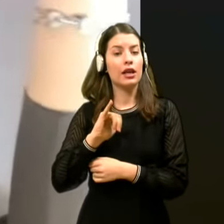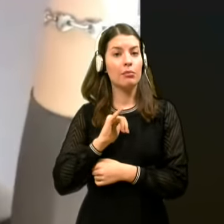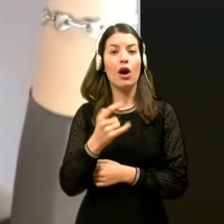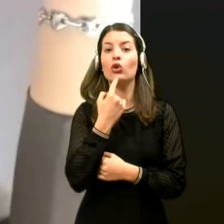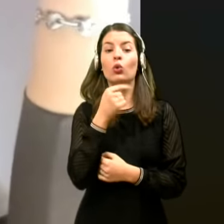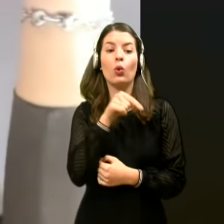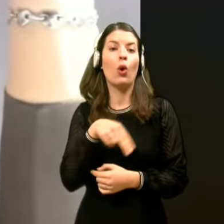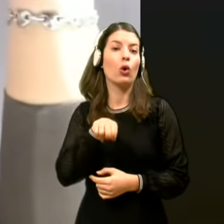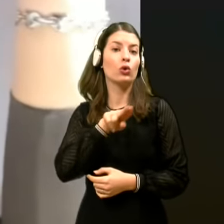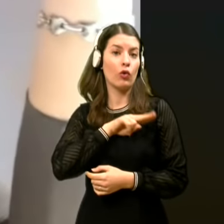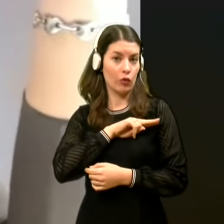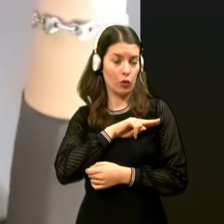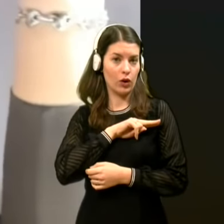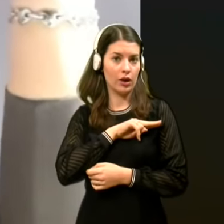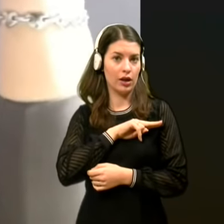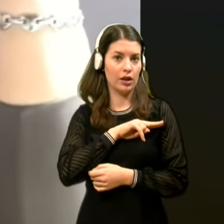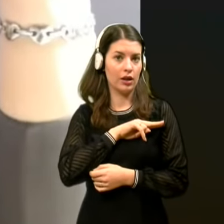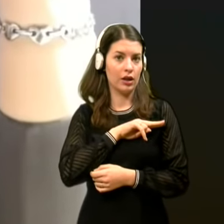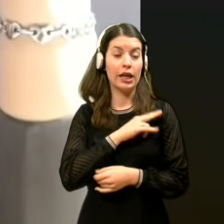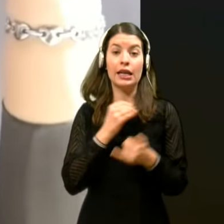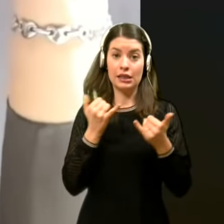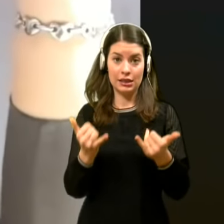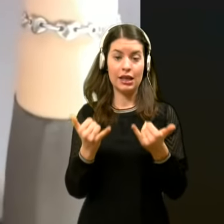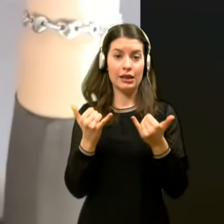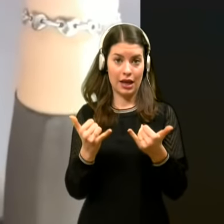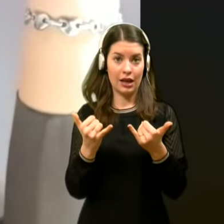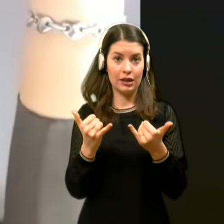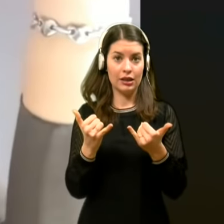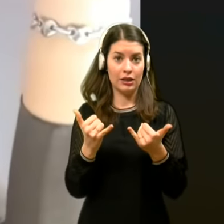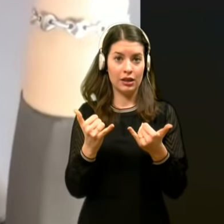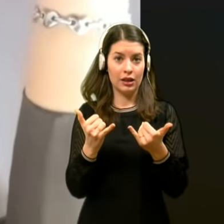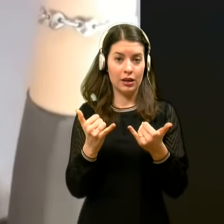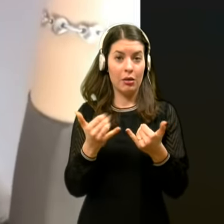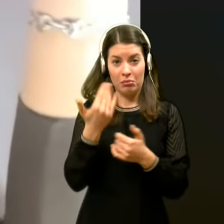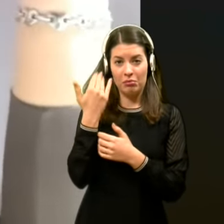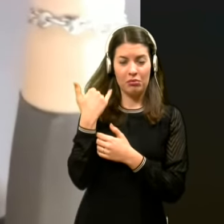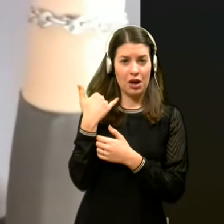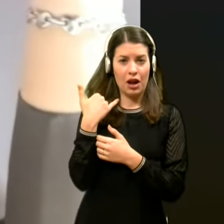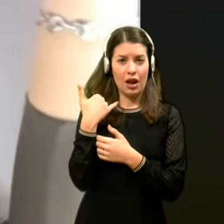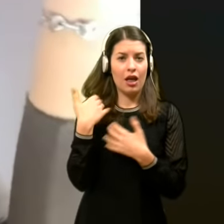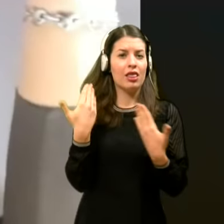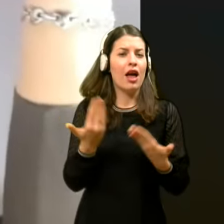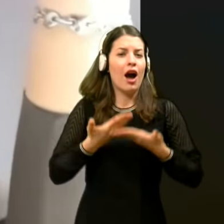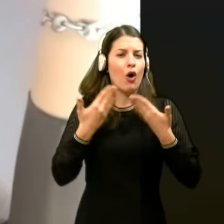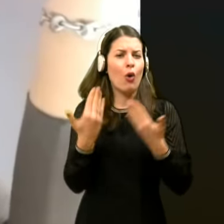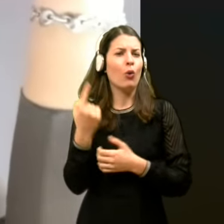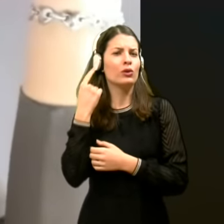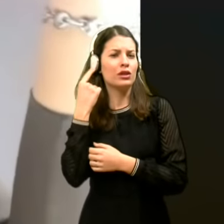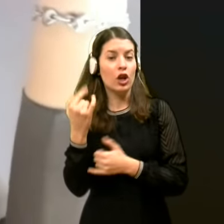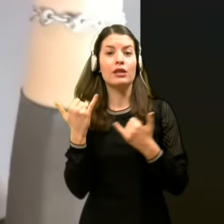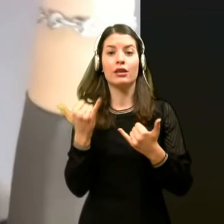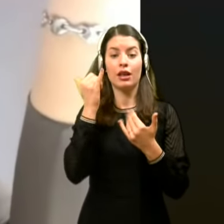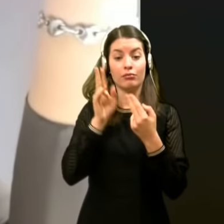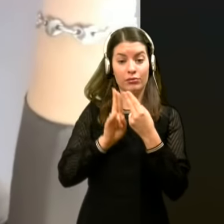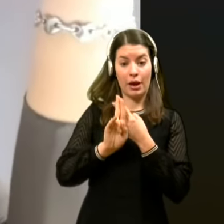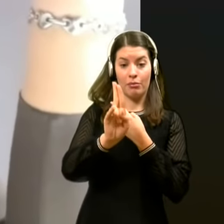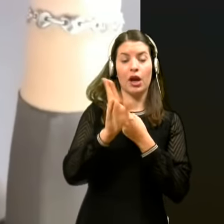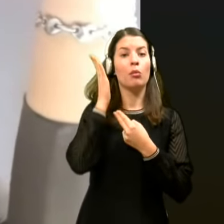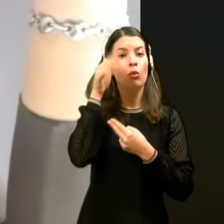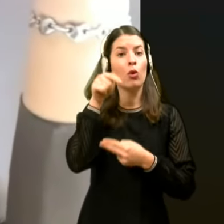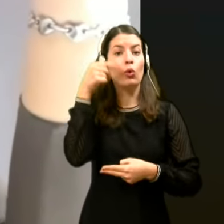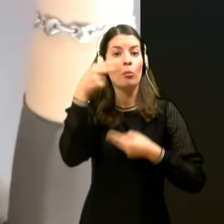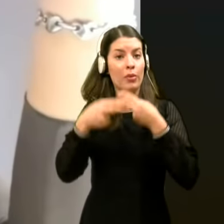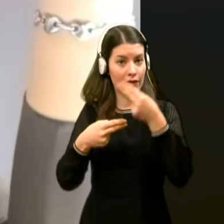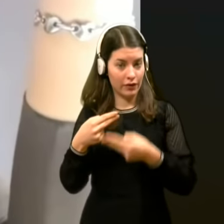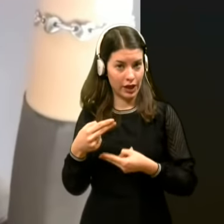odgovoran, ker v bistvu zdaj zelo lahkotno se je slišalo, a ne v naprej bomo pač te teste preverjali. na